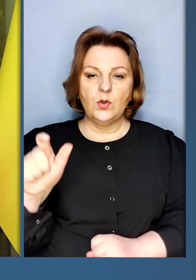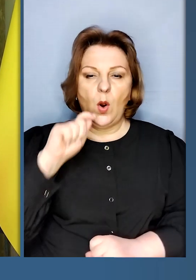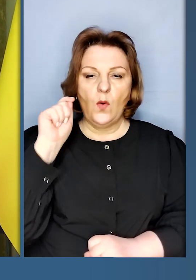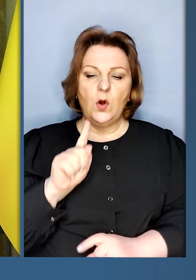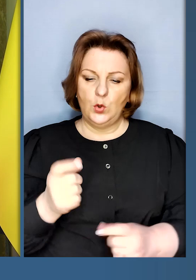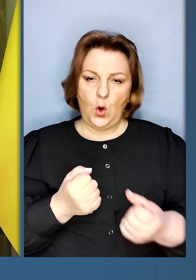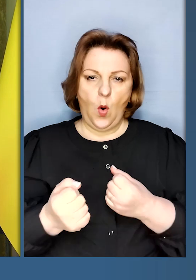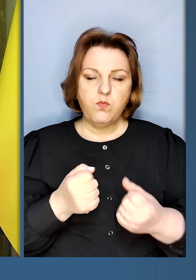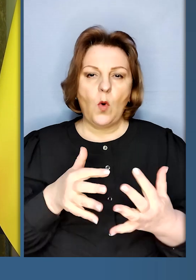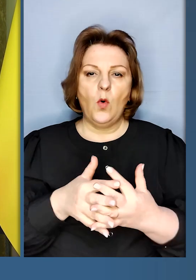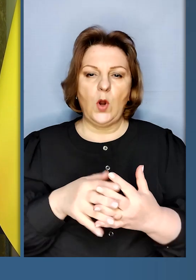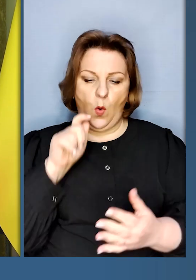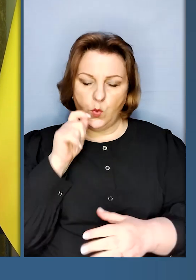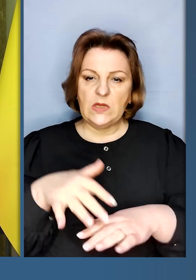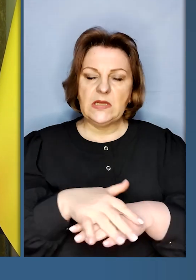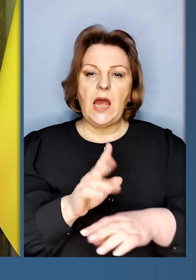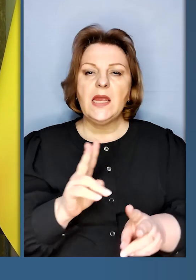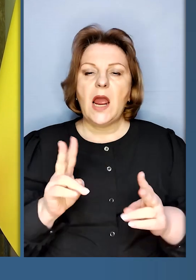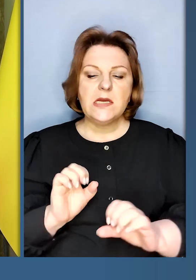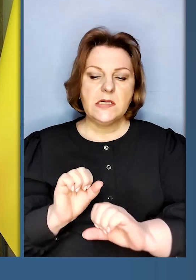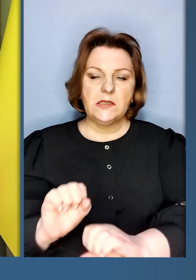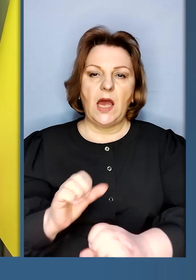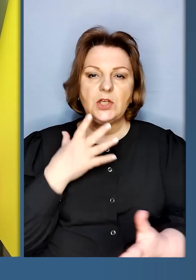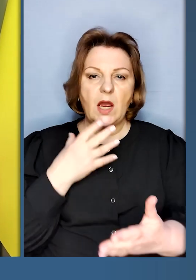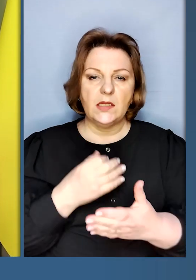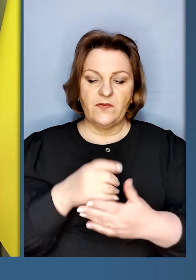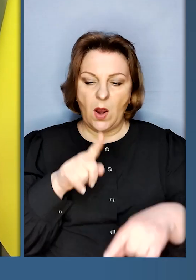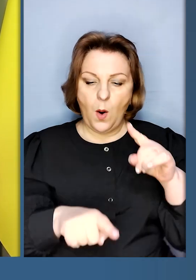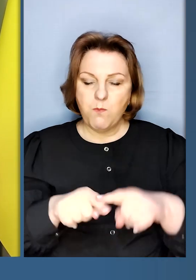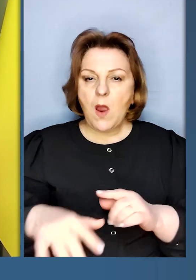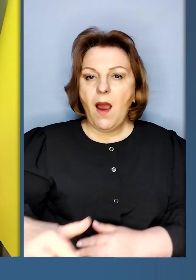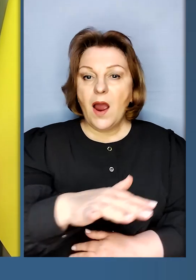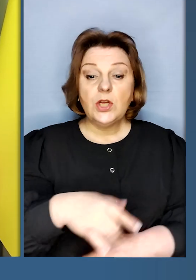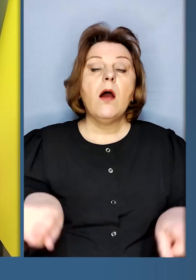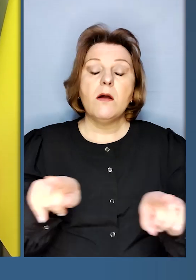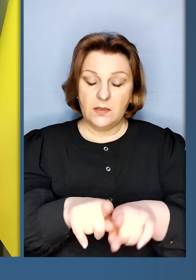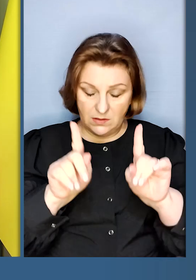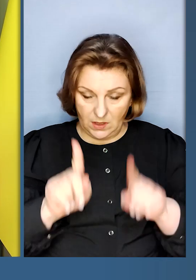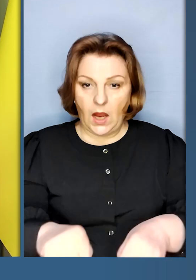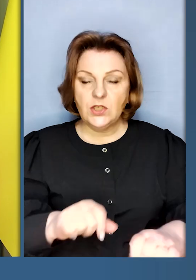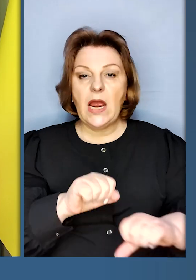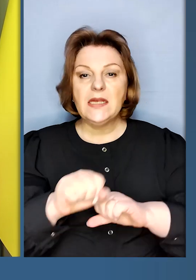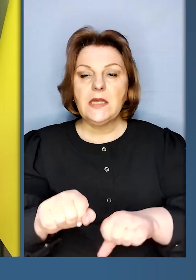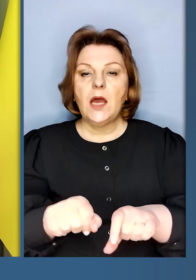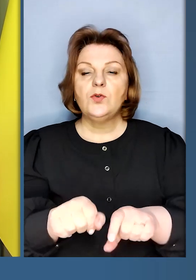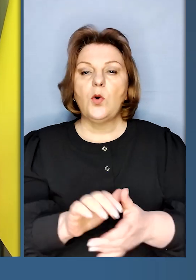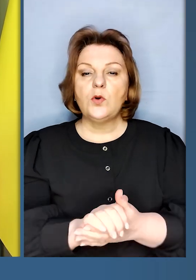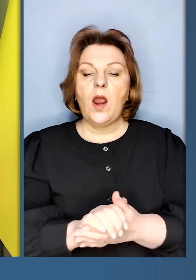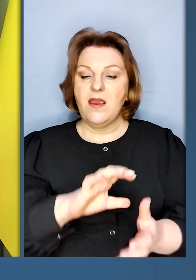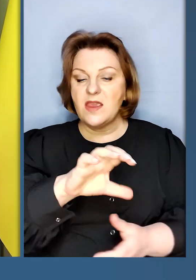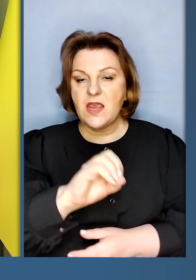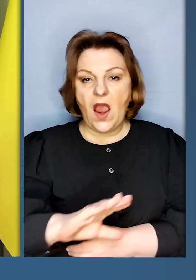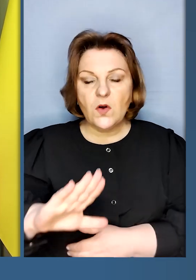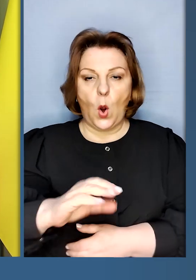борються, українському народові, який захищає свою батьківщину, але таким чином захищає також